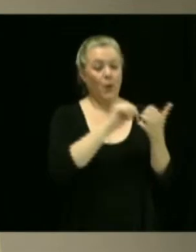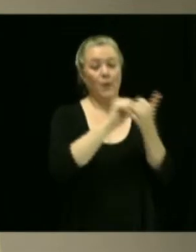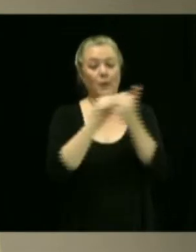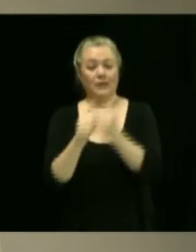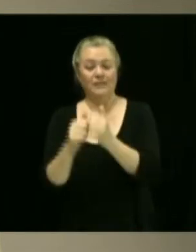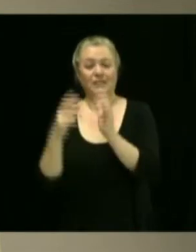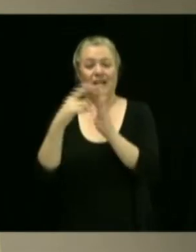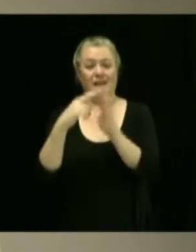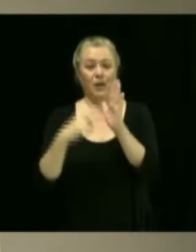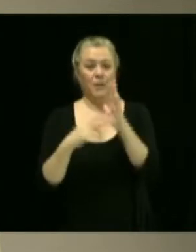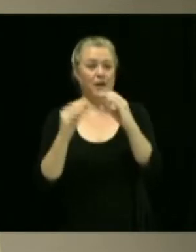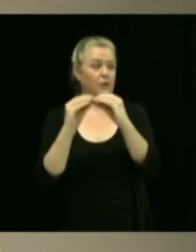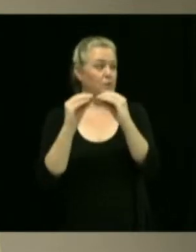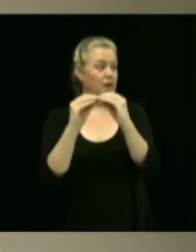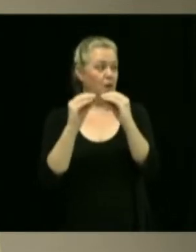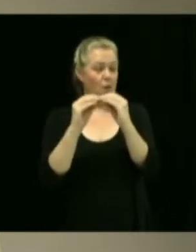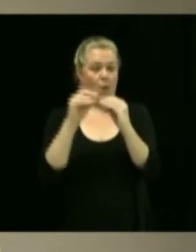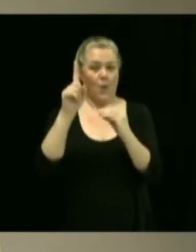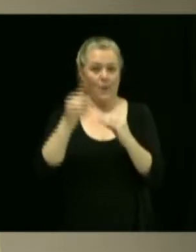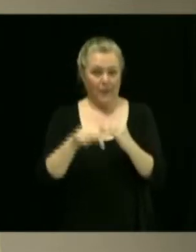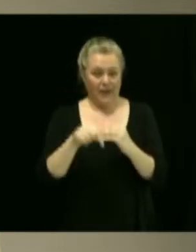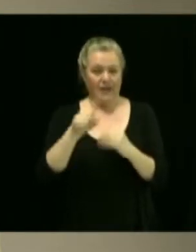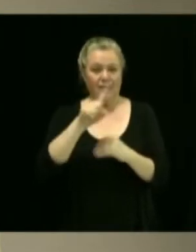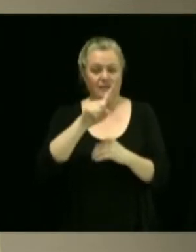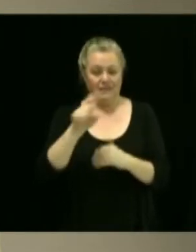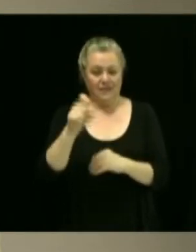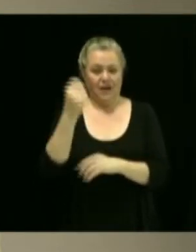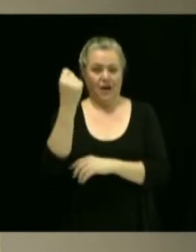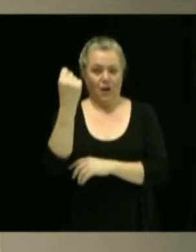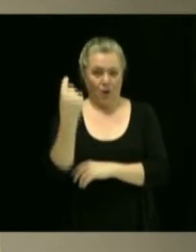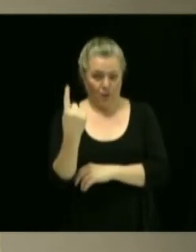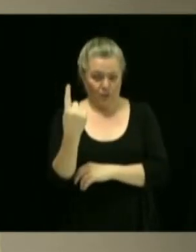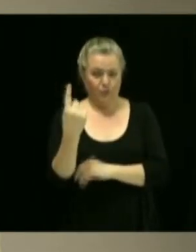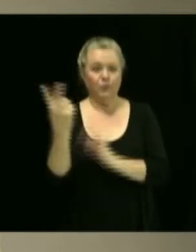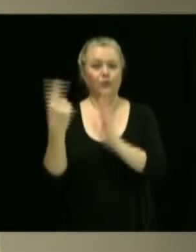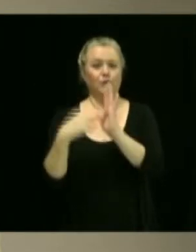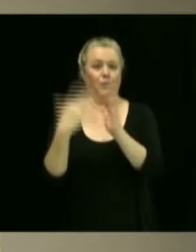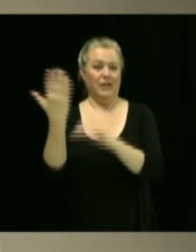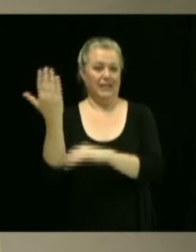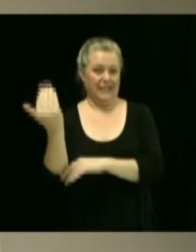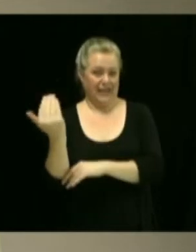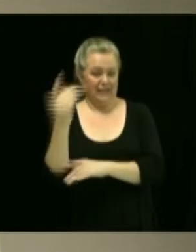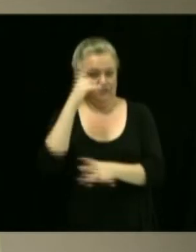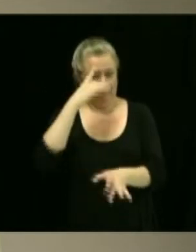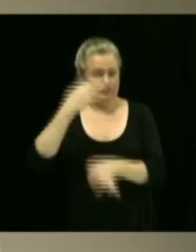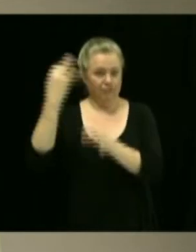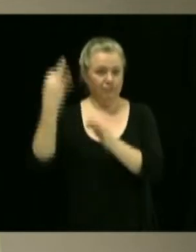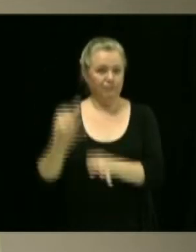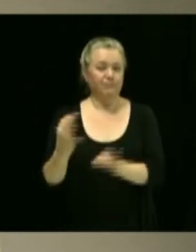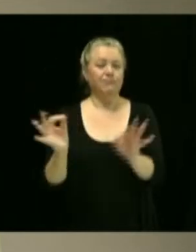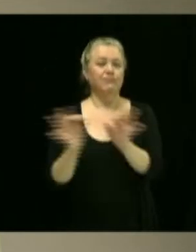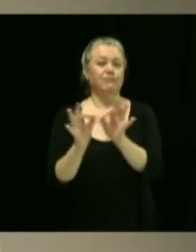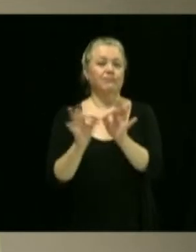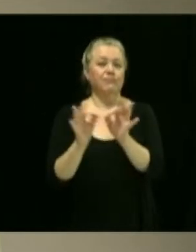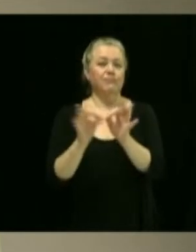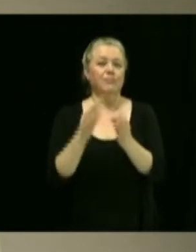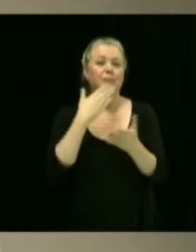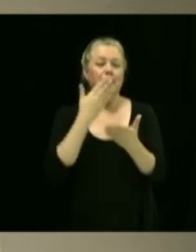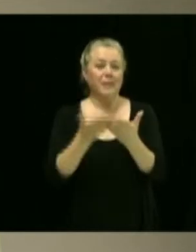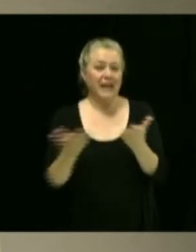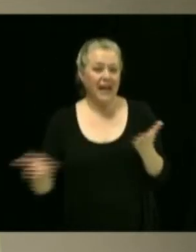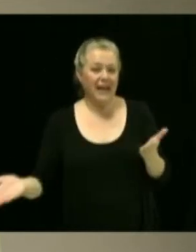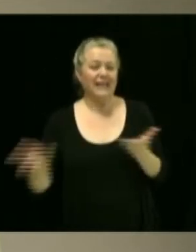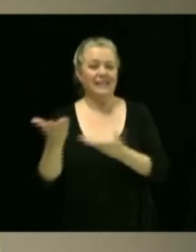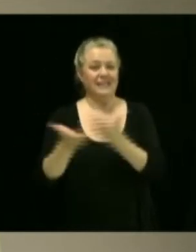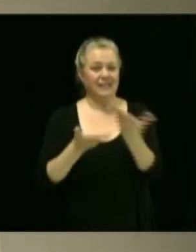1111-2015 décrétant la tarification des biens, des services et des activités de la